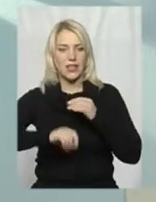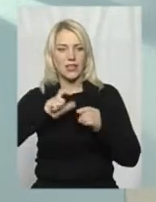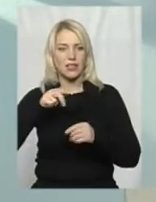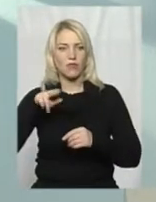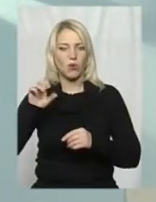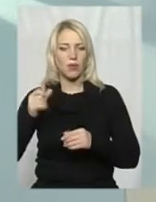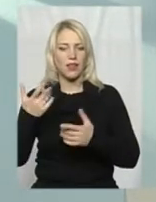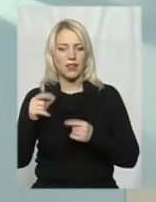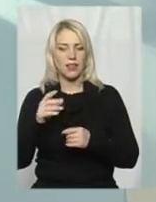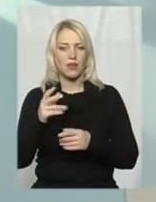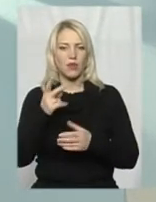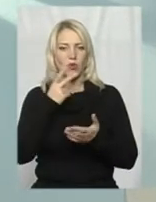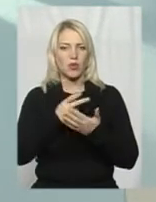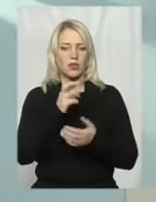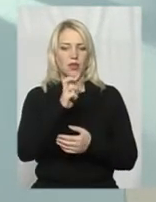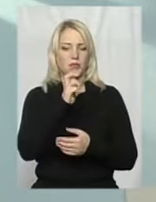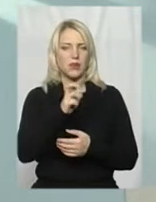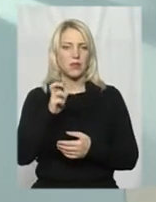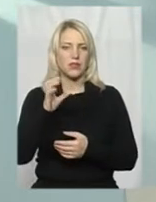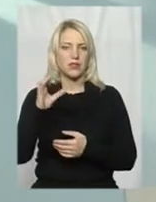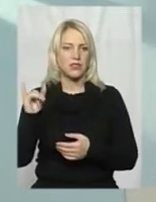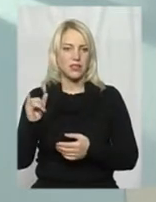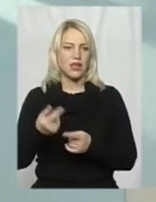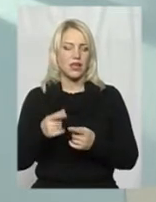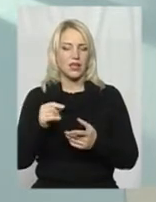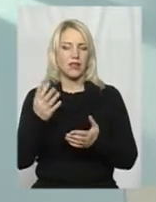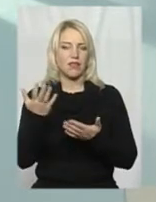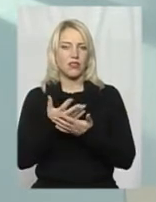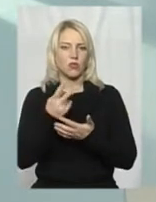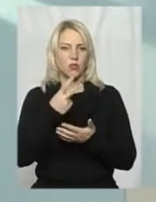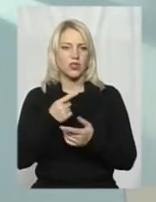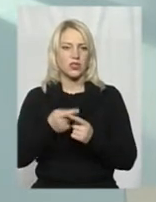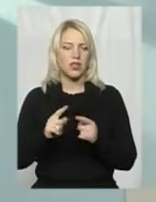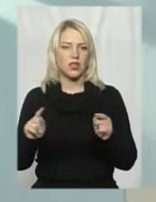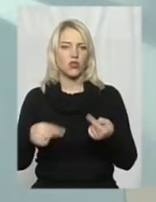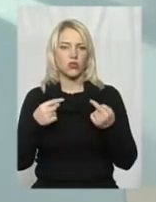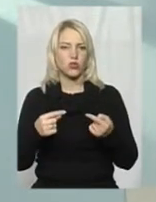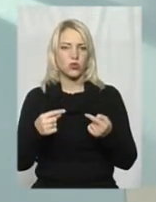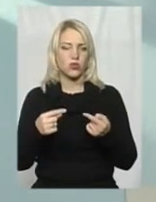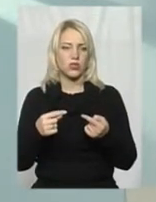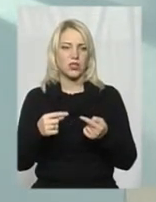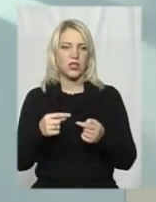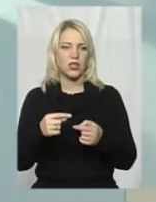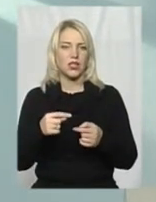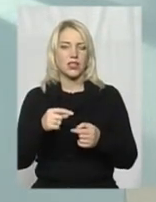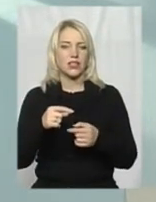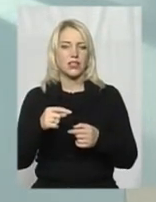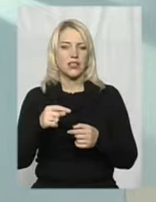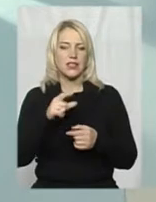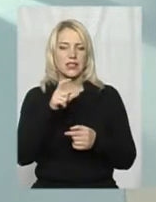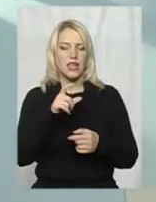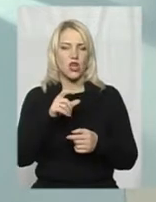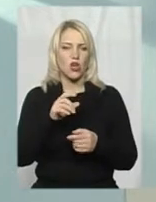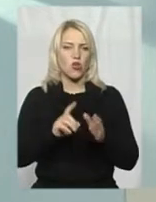Бі-Бі-Сі, а потім випускаються відповідні фільми. Це реконструкція буквально з нуля отих чи